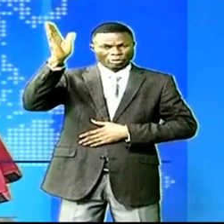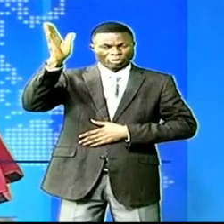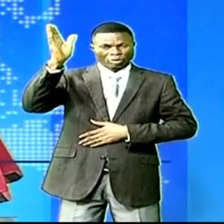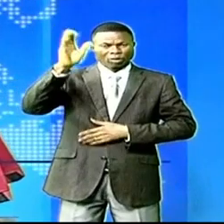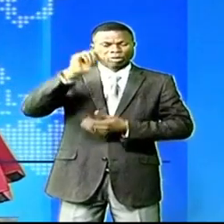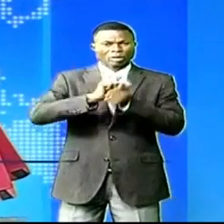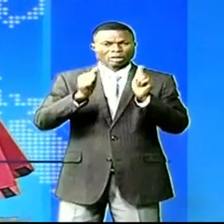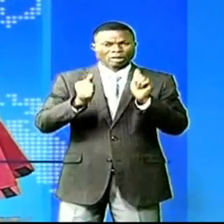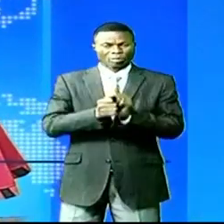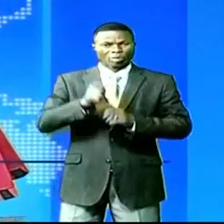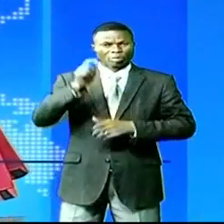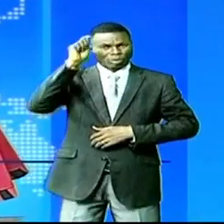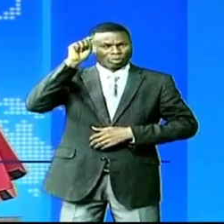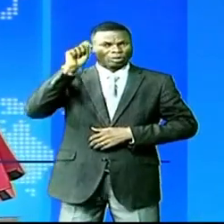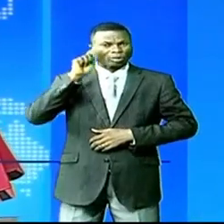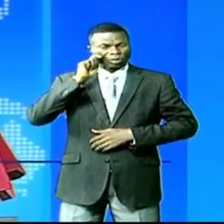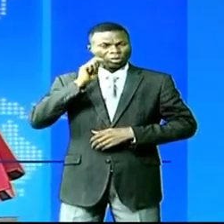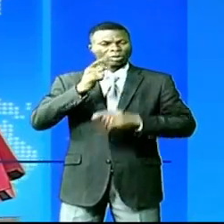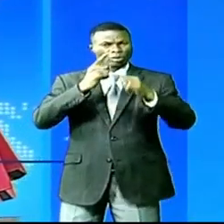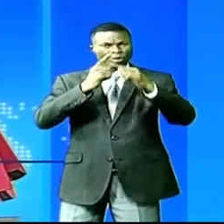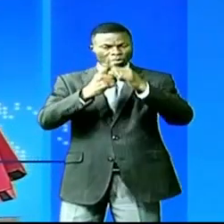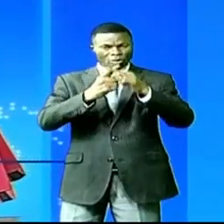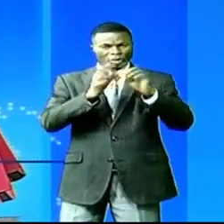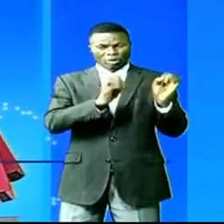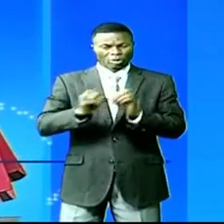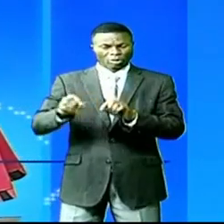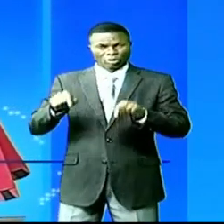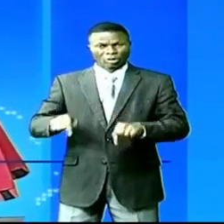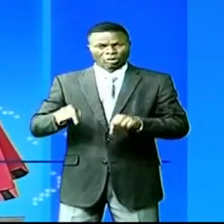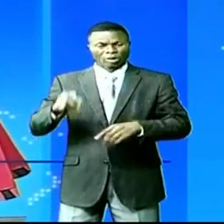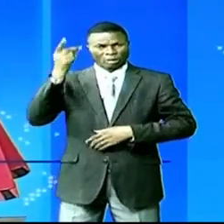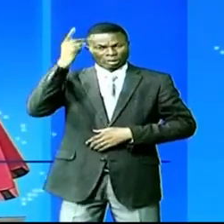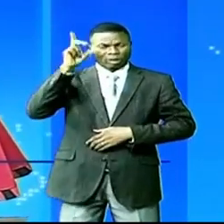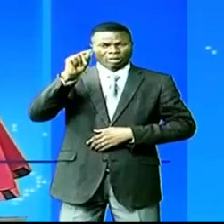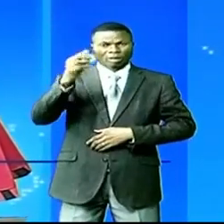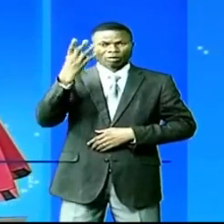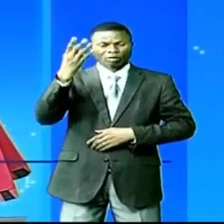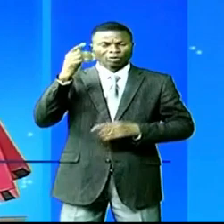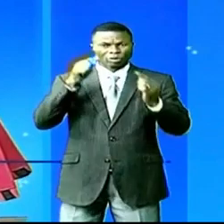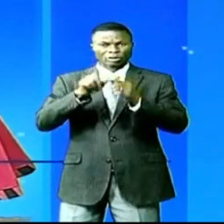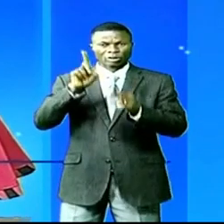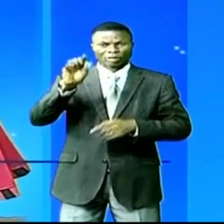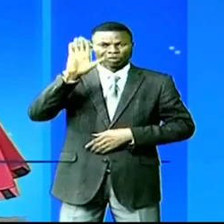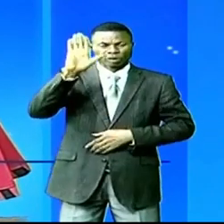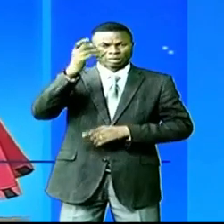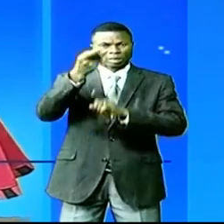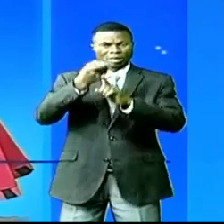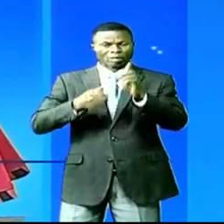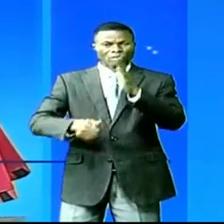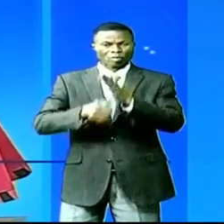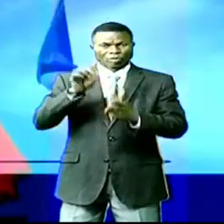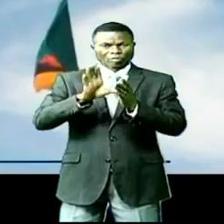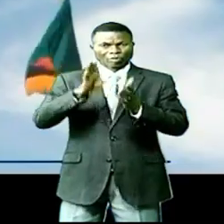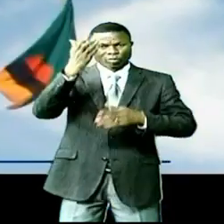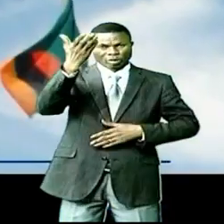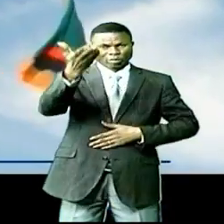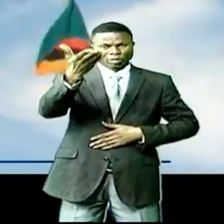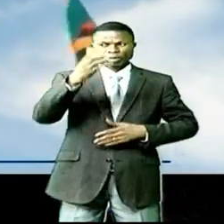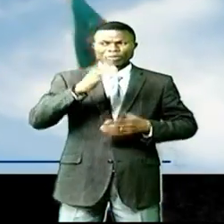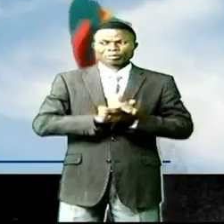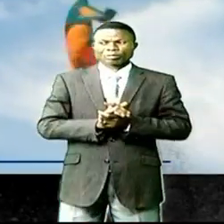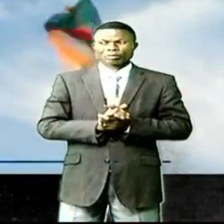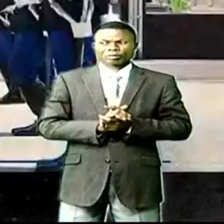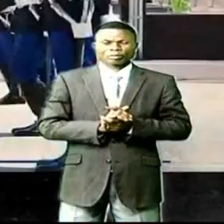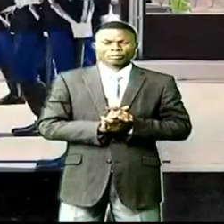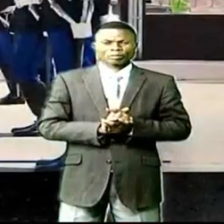masculinité positive qui se tiendra à Kinshasa du 24 au 25 novembre. Images et commentaires. Il était